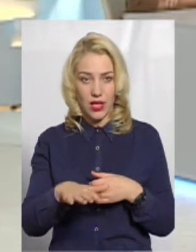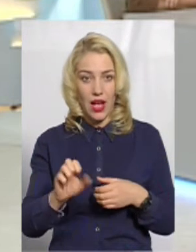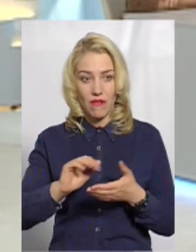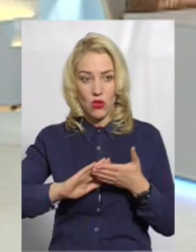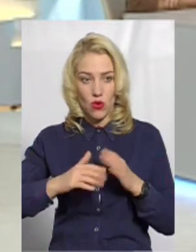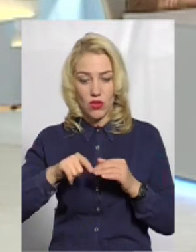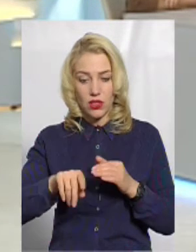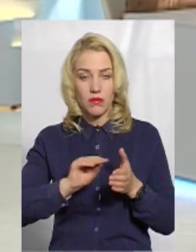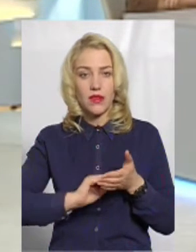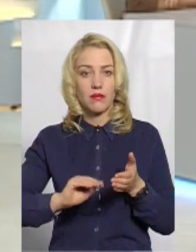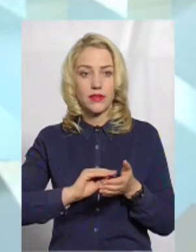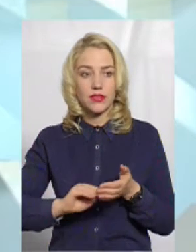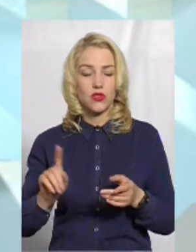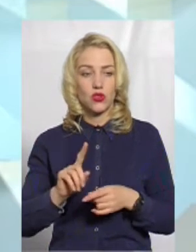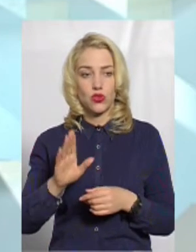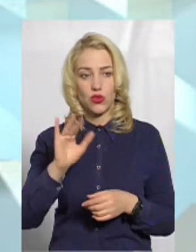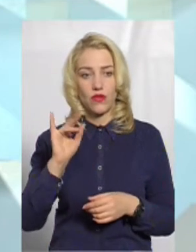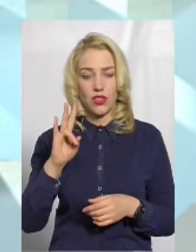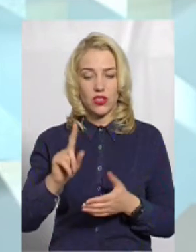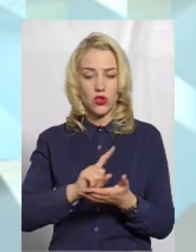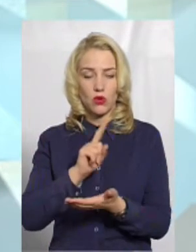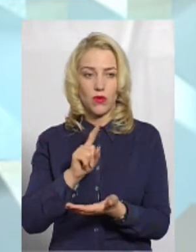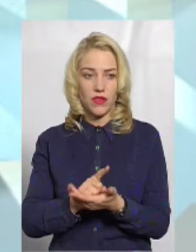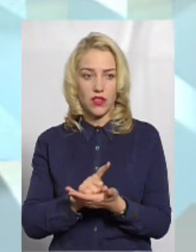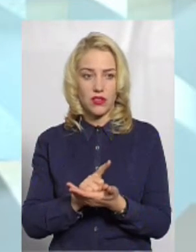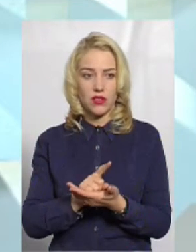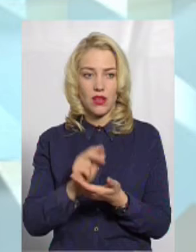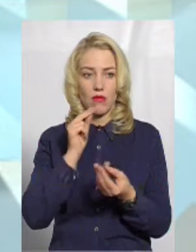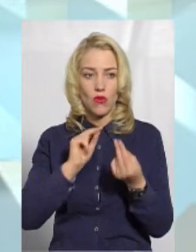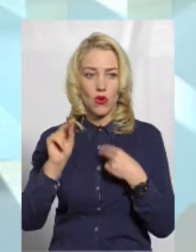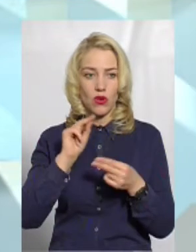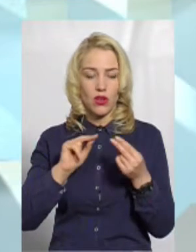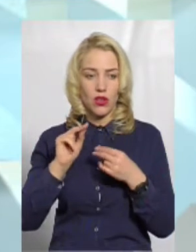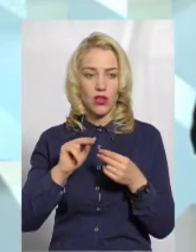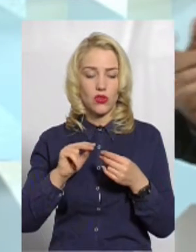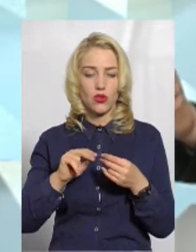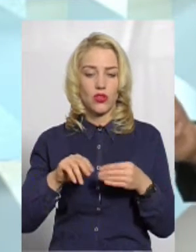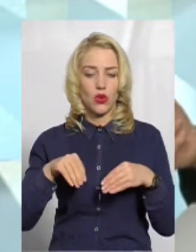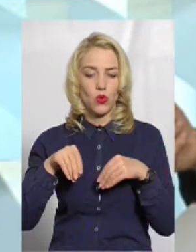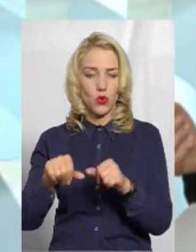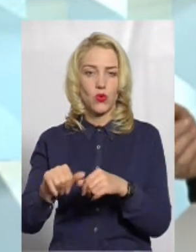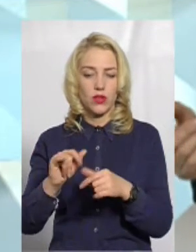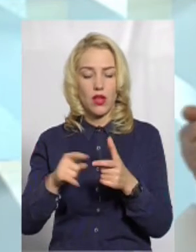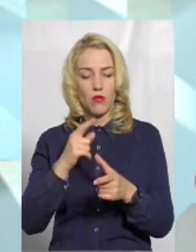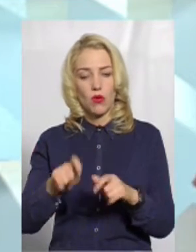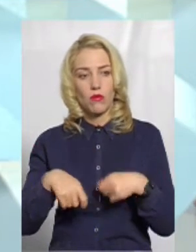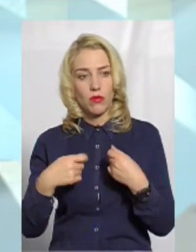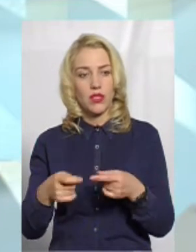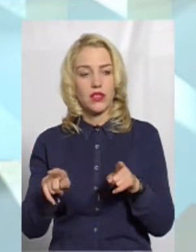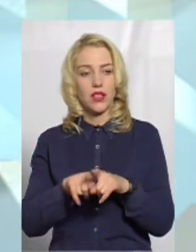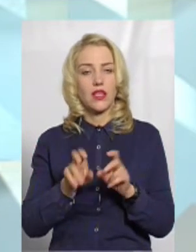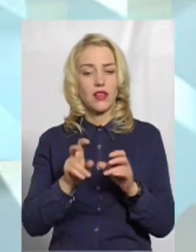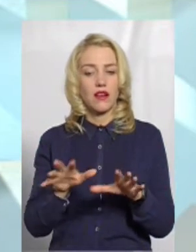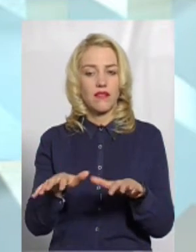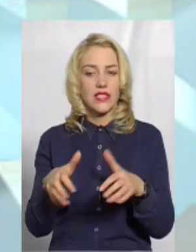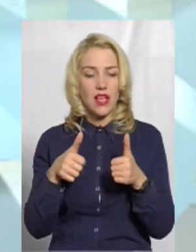обов'язково написано, що він зобов'язується покращувати грунт або передати власнику такий, як